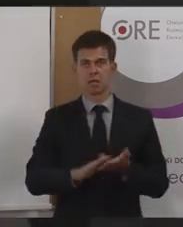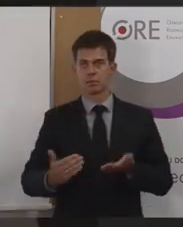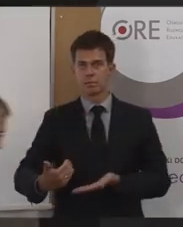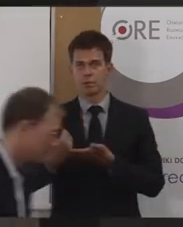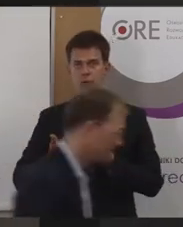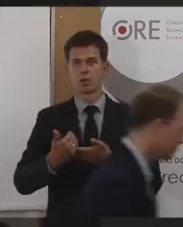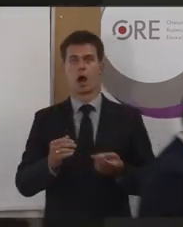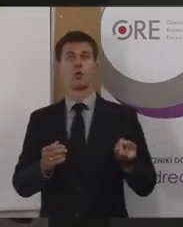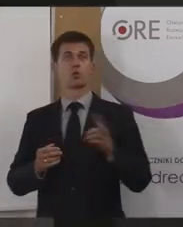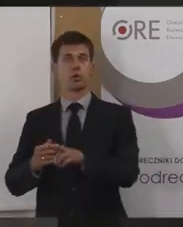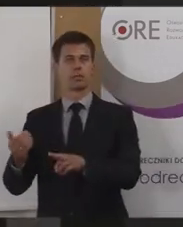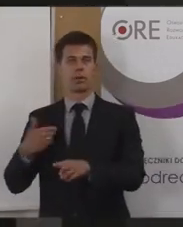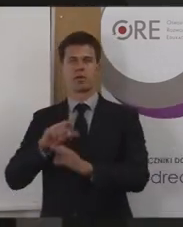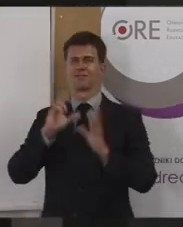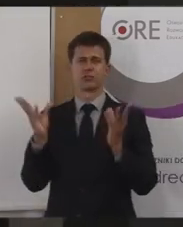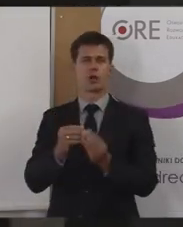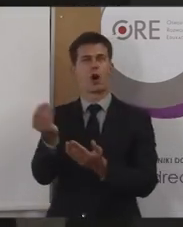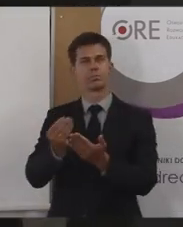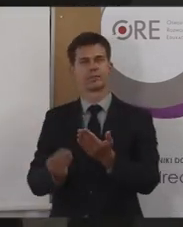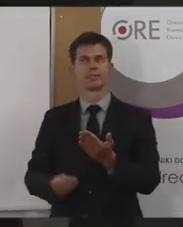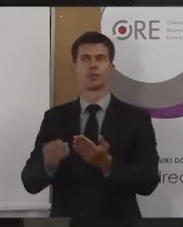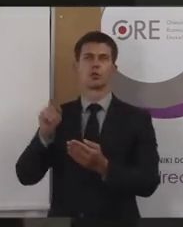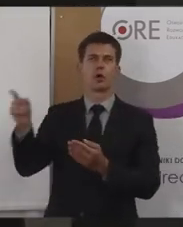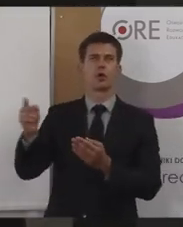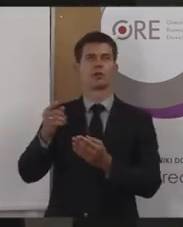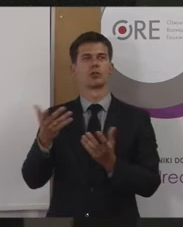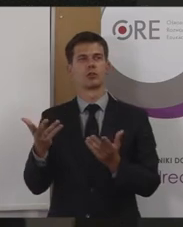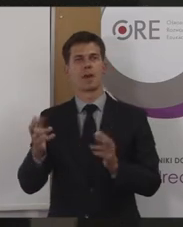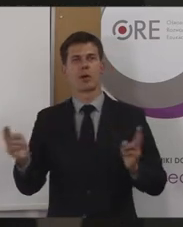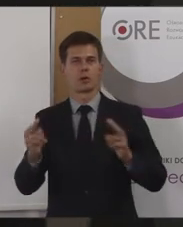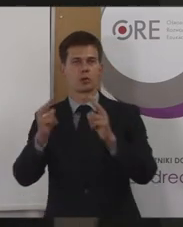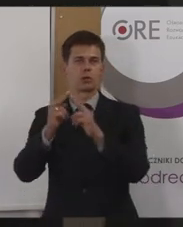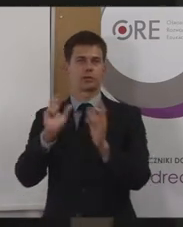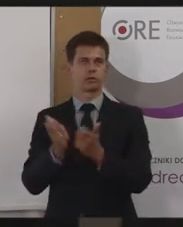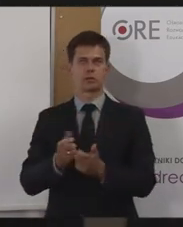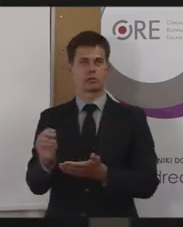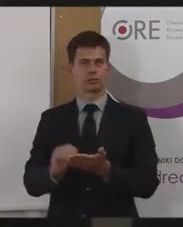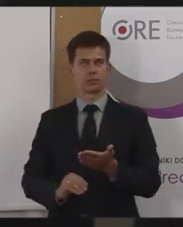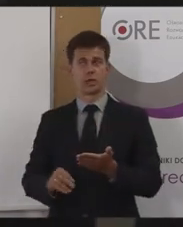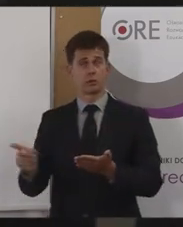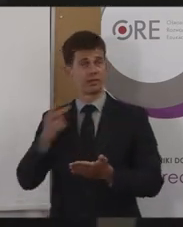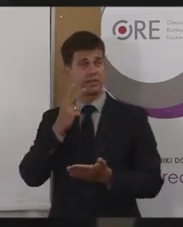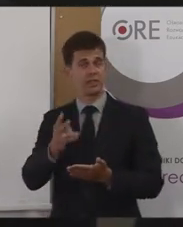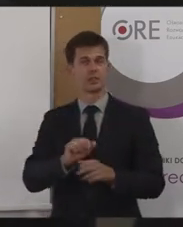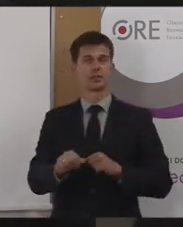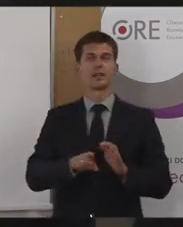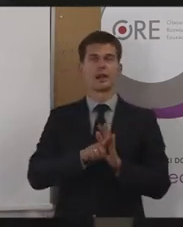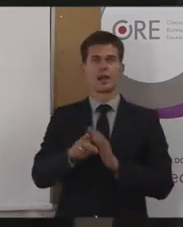treść, jak powinna zostać stworzona w sposób dostępny właśnie tutaj w przypadku osób